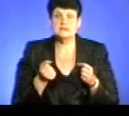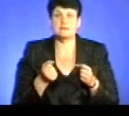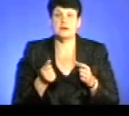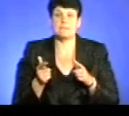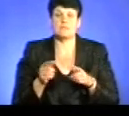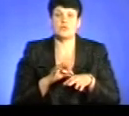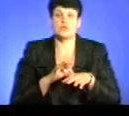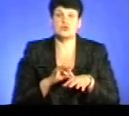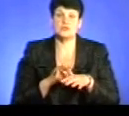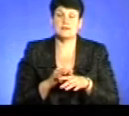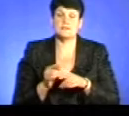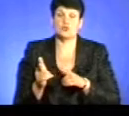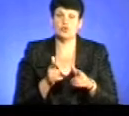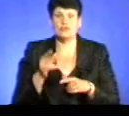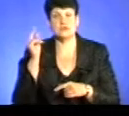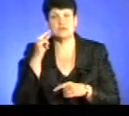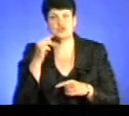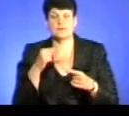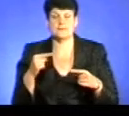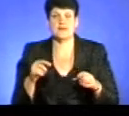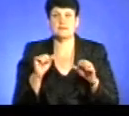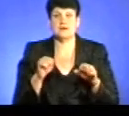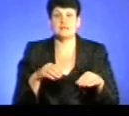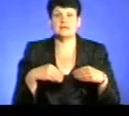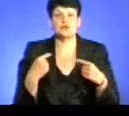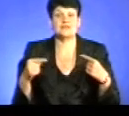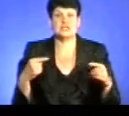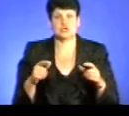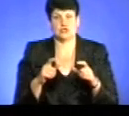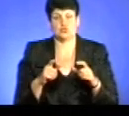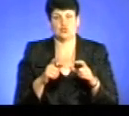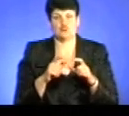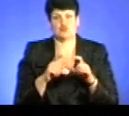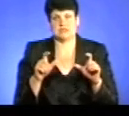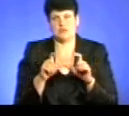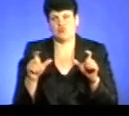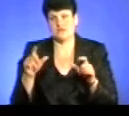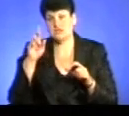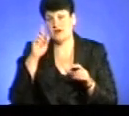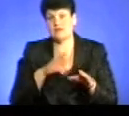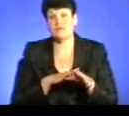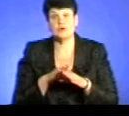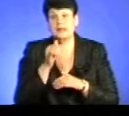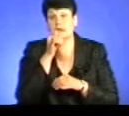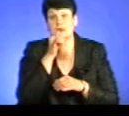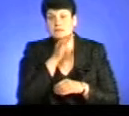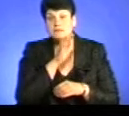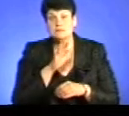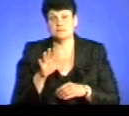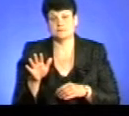підготовки, навчання і таке інше. І права видають зовсім інші установи. І державний виконавець не в праві,